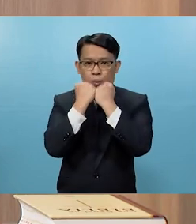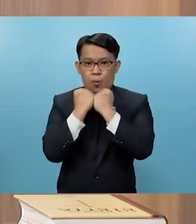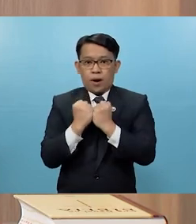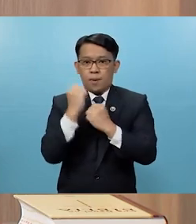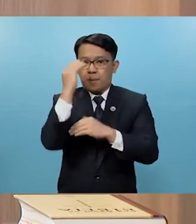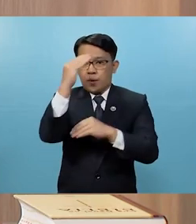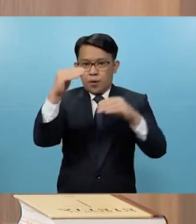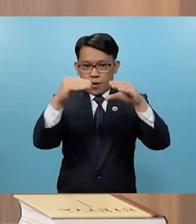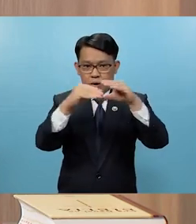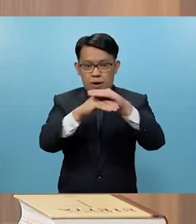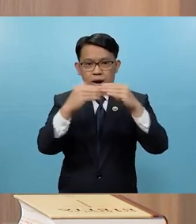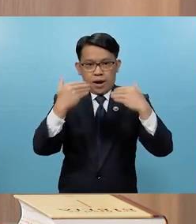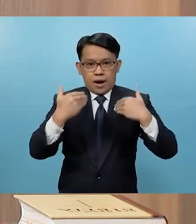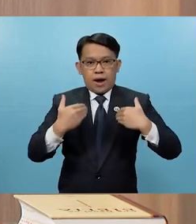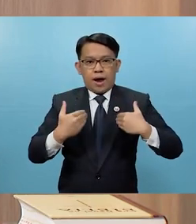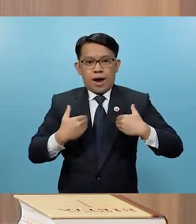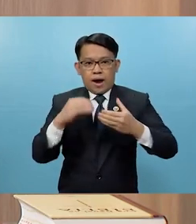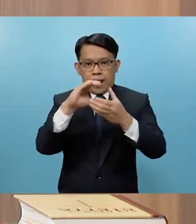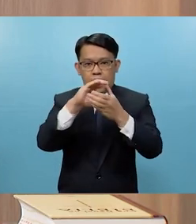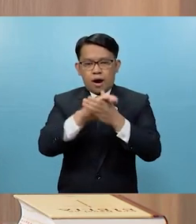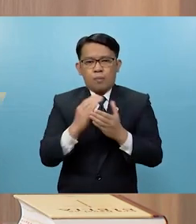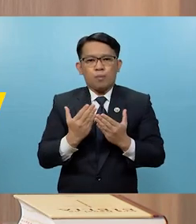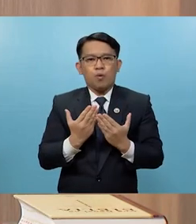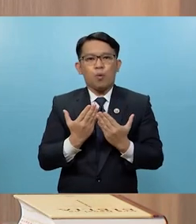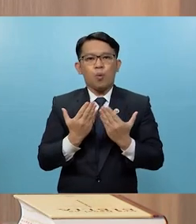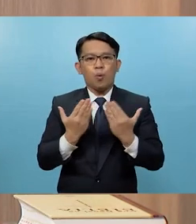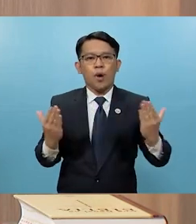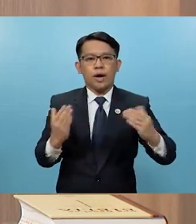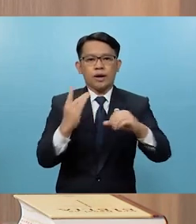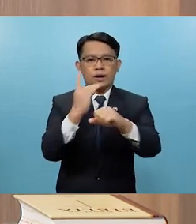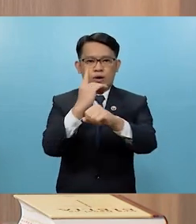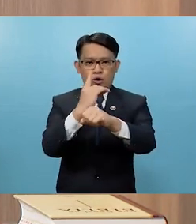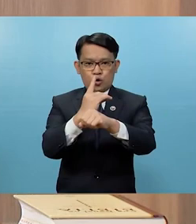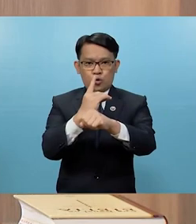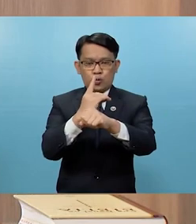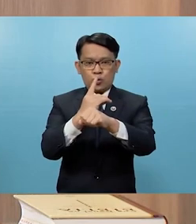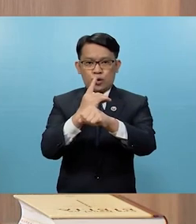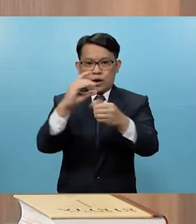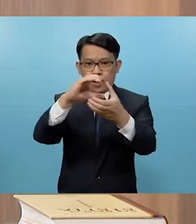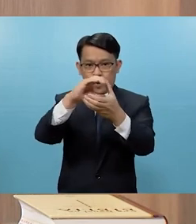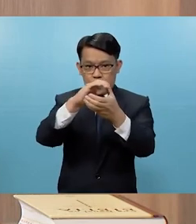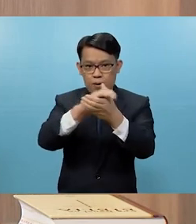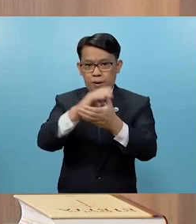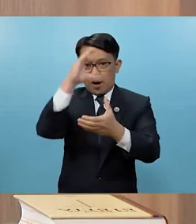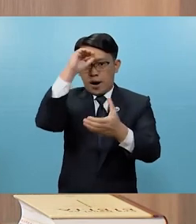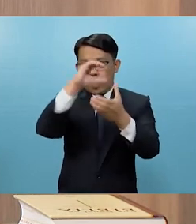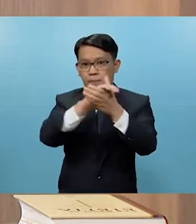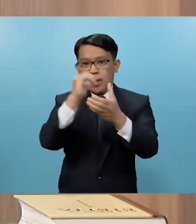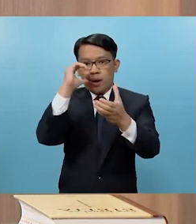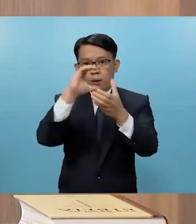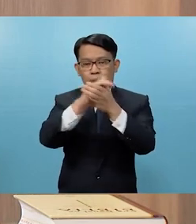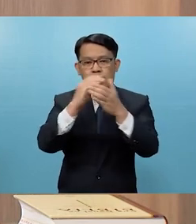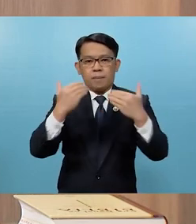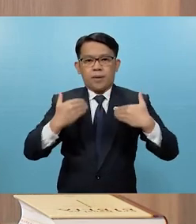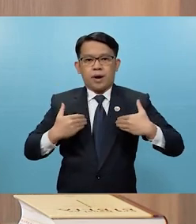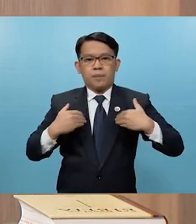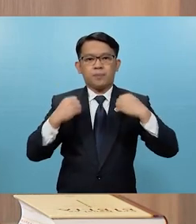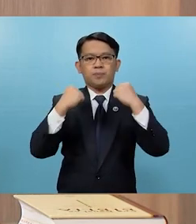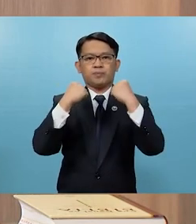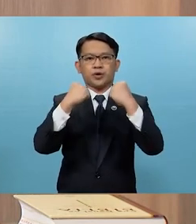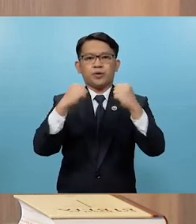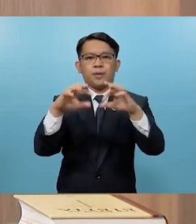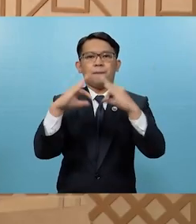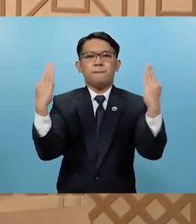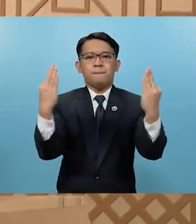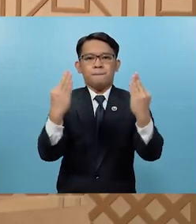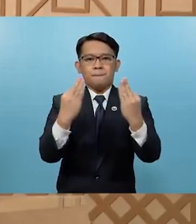lumusong sa buhay may asawa, kung ano po ang mga pananagutan ng mag-asawa upang magkaroon ng matatag na